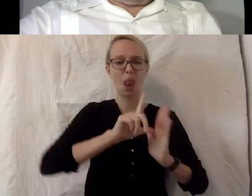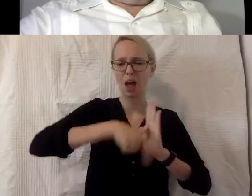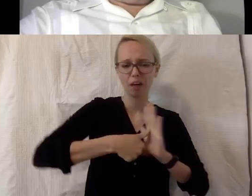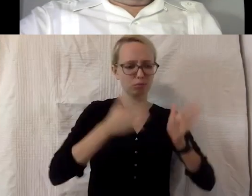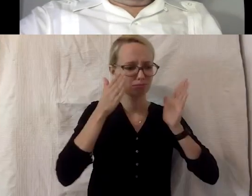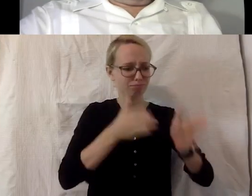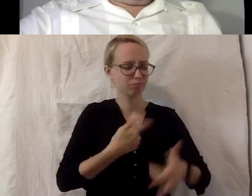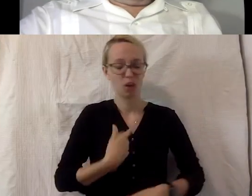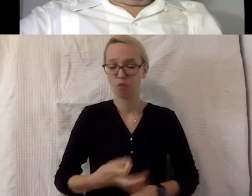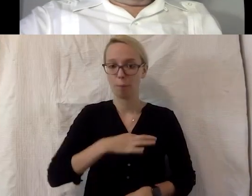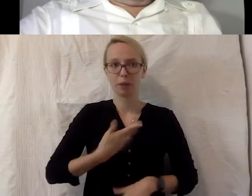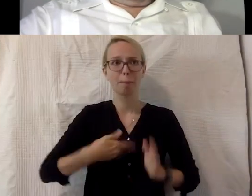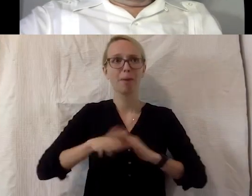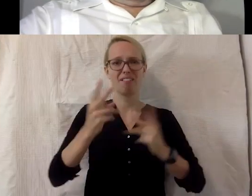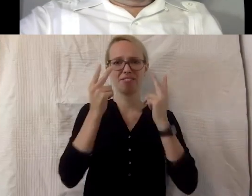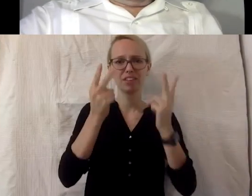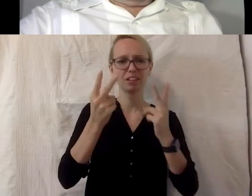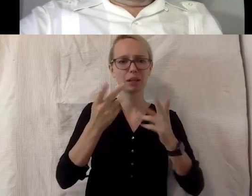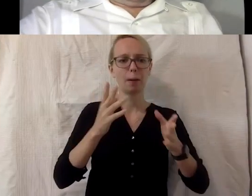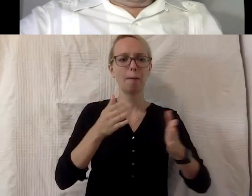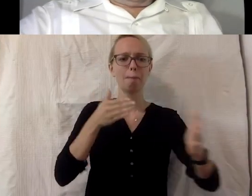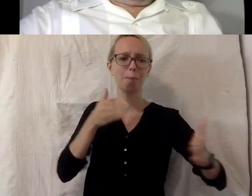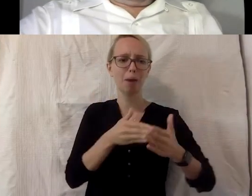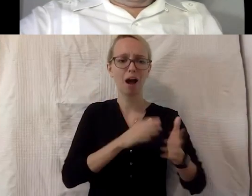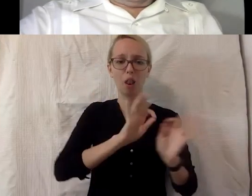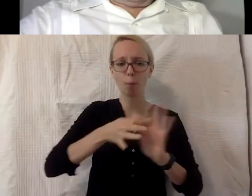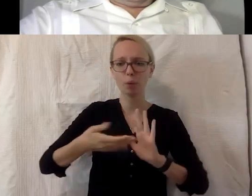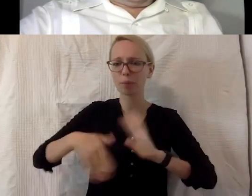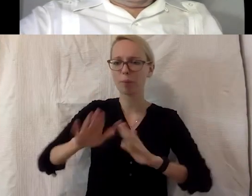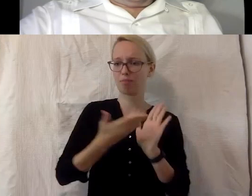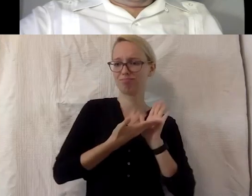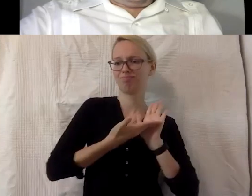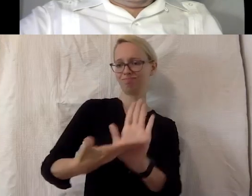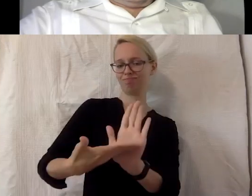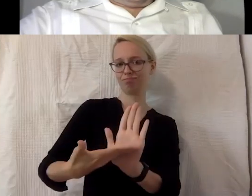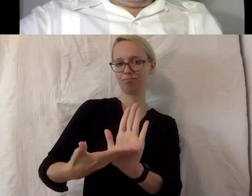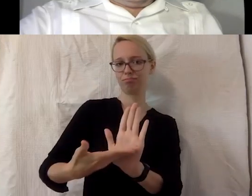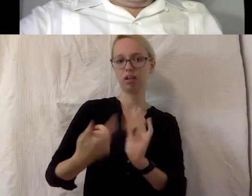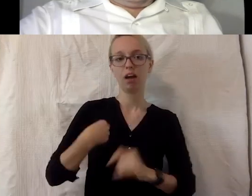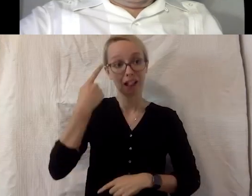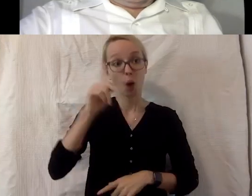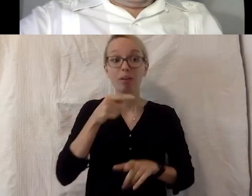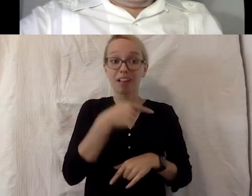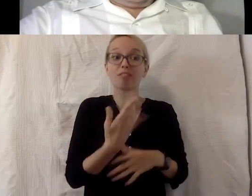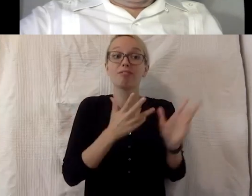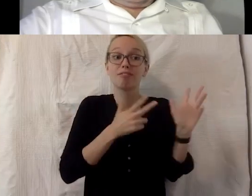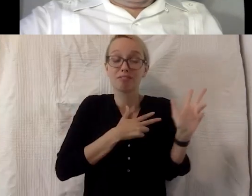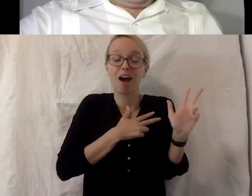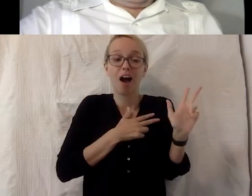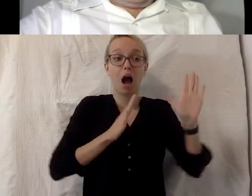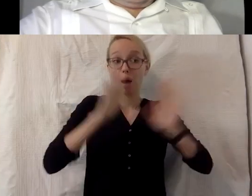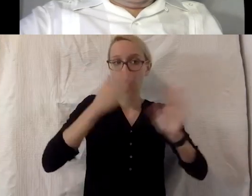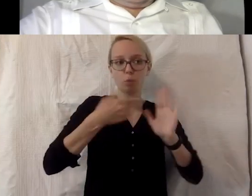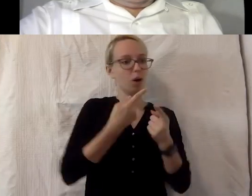man auch diese Paralympics viel stärker in den Vordergrund stellt. Und ich wäre mir absolut sicher gewesen, dass die Abstimmung anders ausgegangen wäre, wenn man den